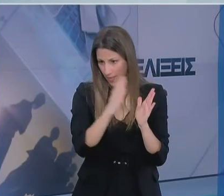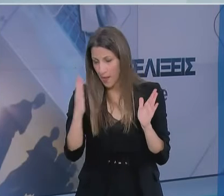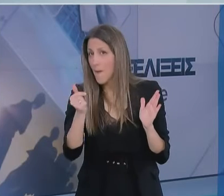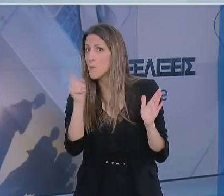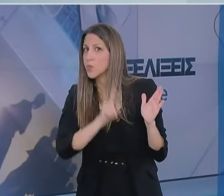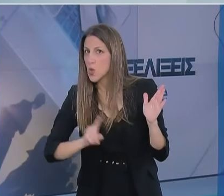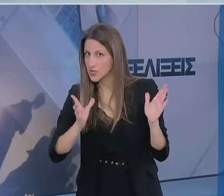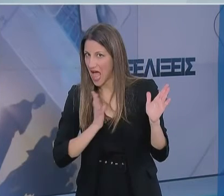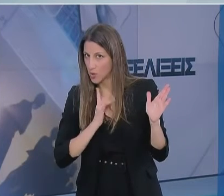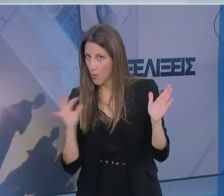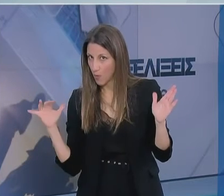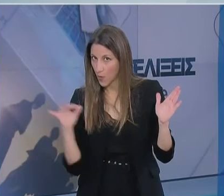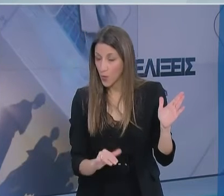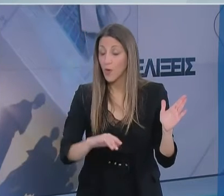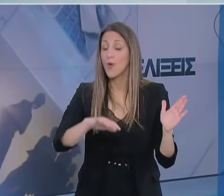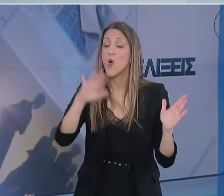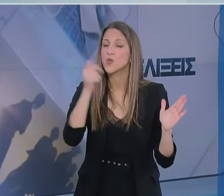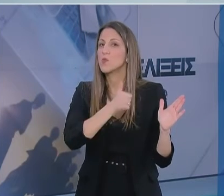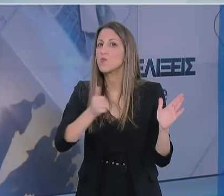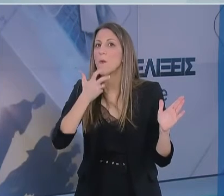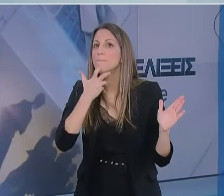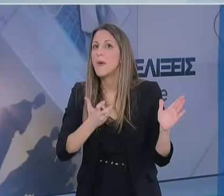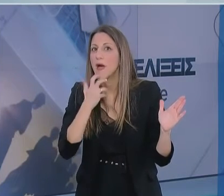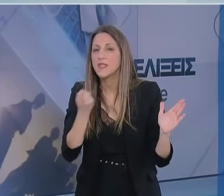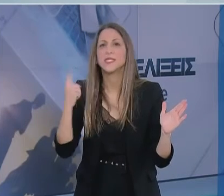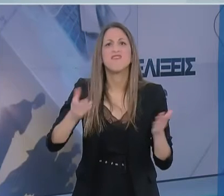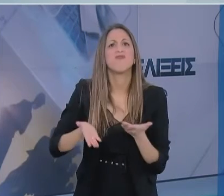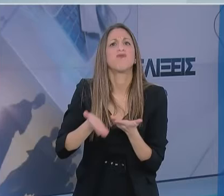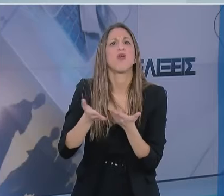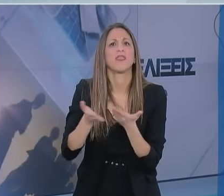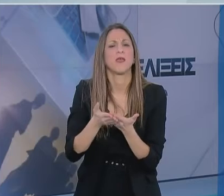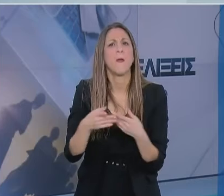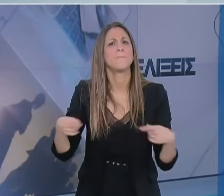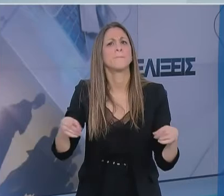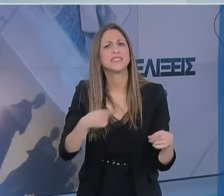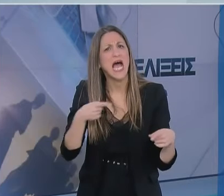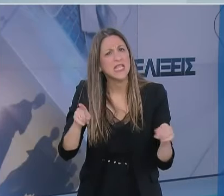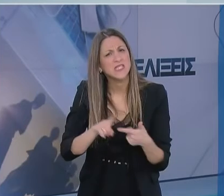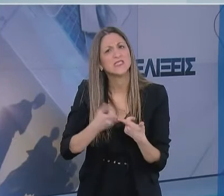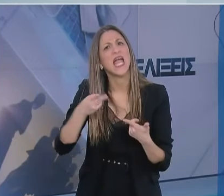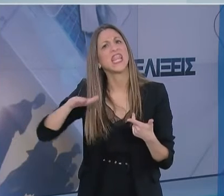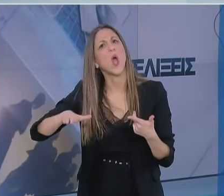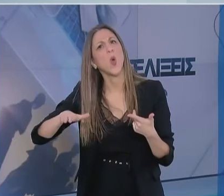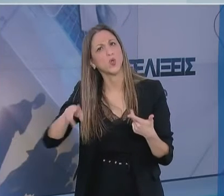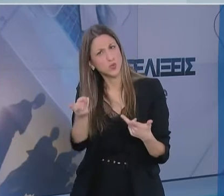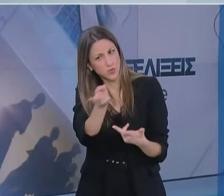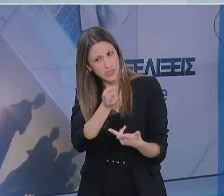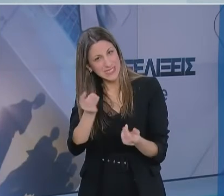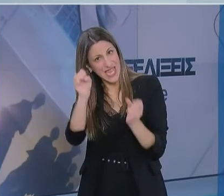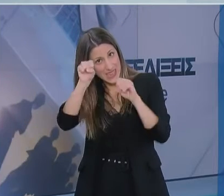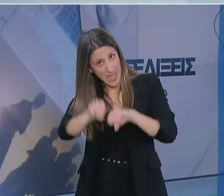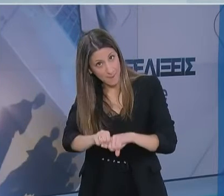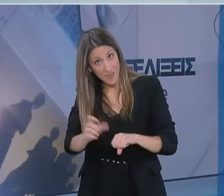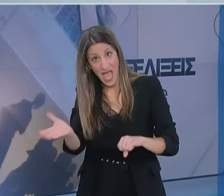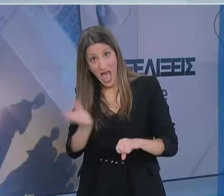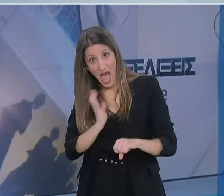ιερείς και το απολύτως αναγκαίο προσωπικό των ναών δηλαδή για έναν ψάλτη και έναν νεοκόρο. Η ναή μας θα είναι